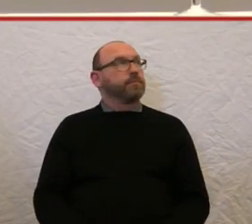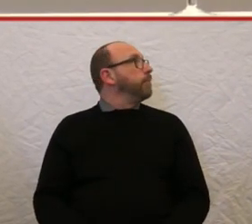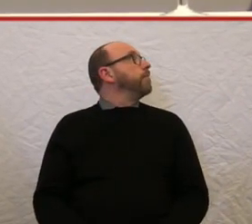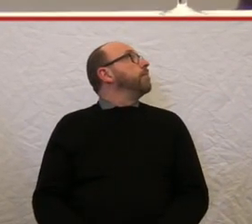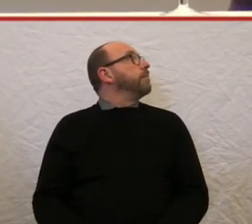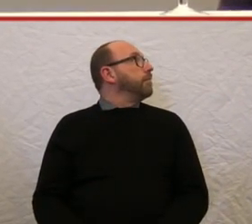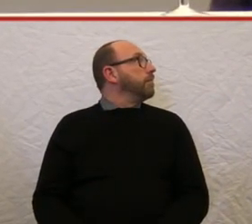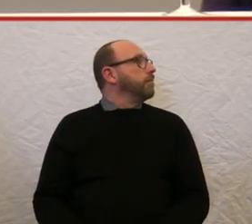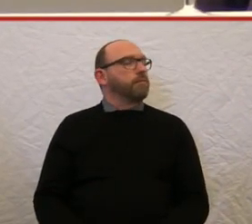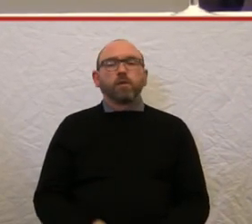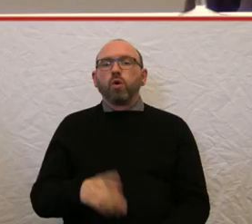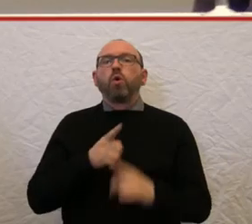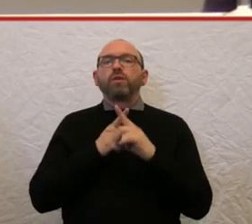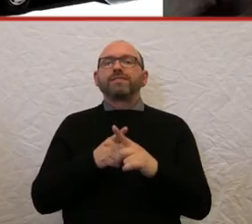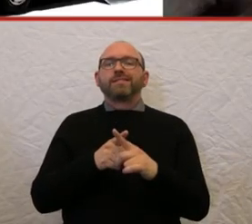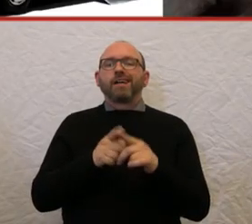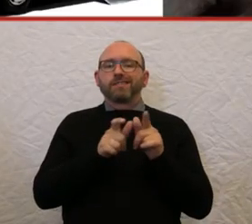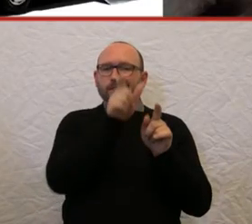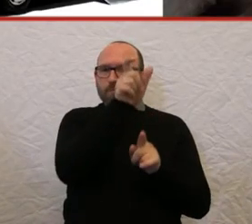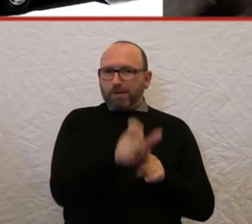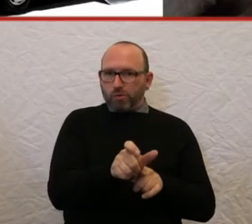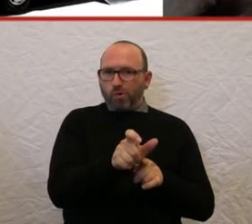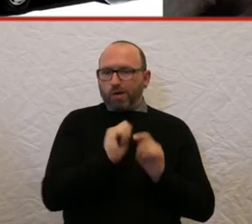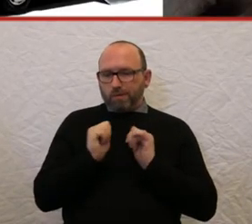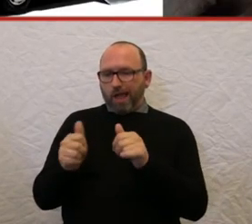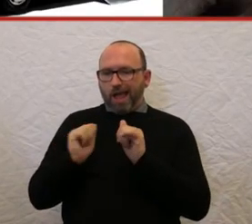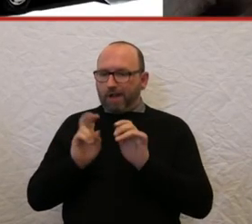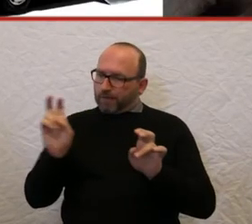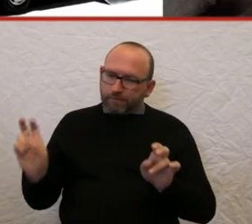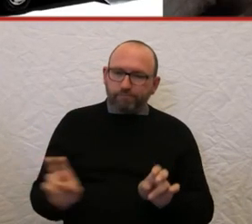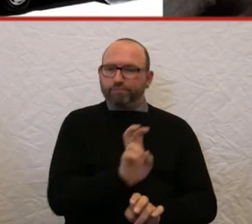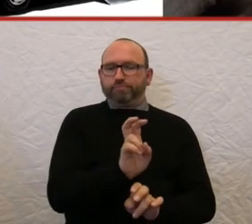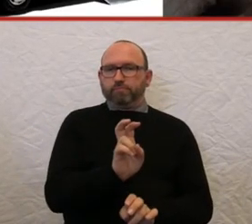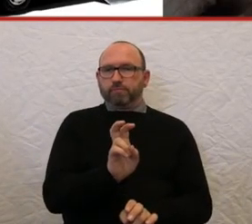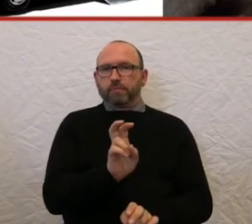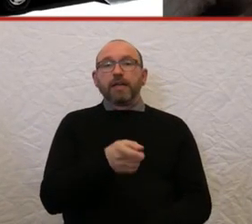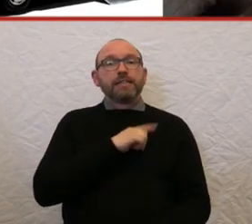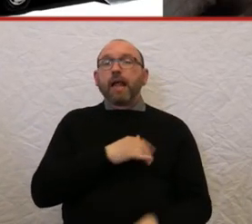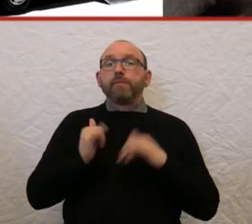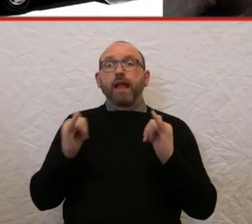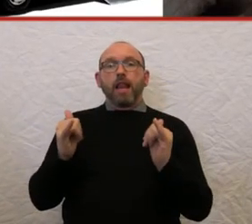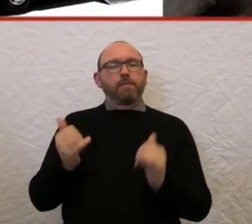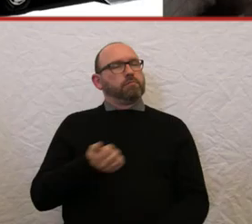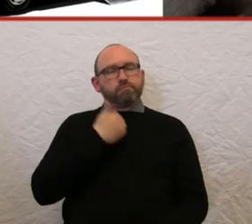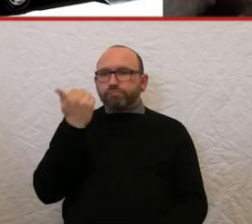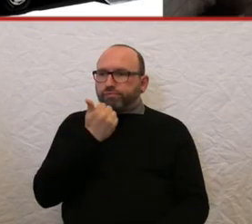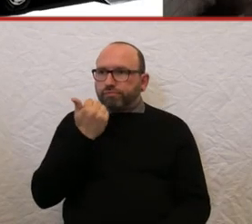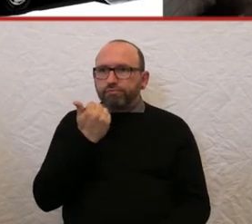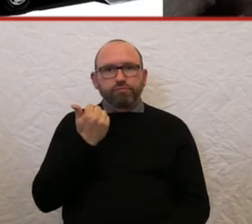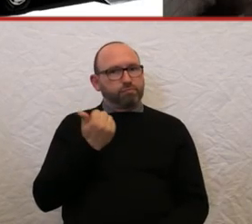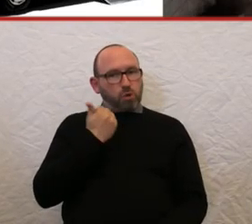auf und der Taxifahrer hilft einem dann rein. Ich habe das selber ausprobiert, ich habe es selber erlebt, das ist unfassbar gut, funktioniert sehr gut.